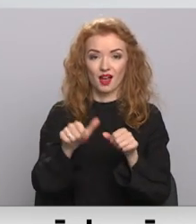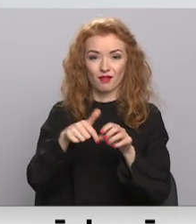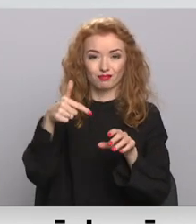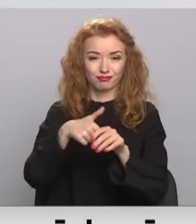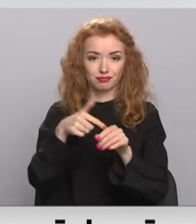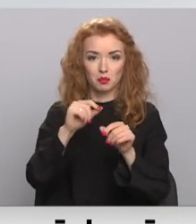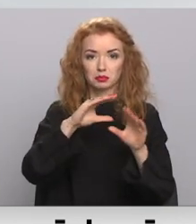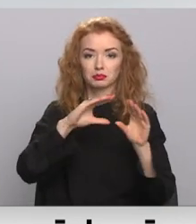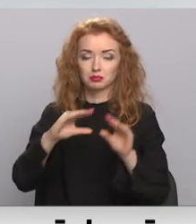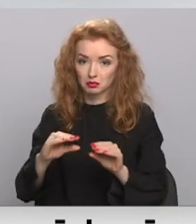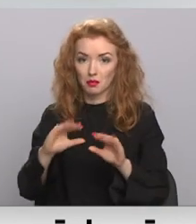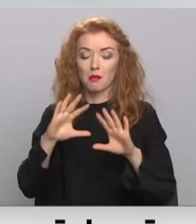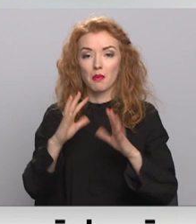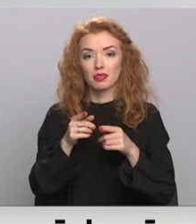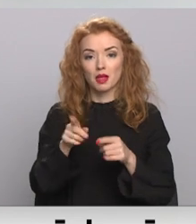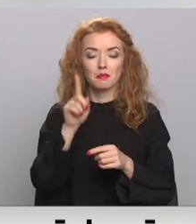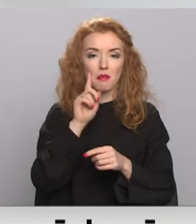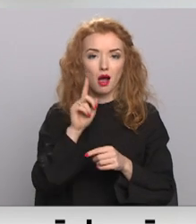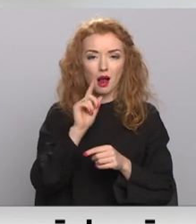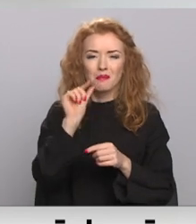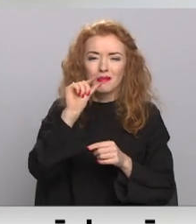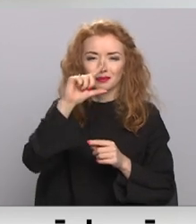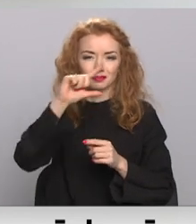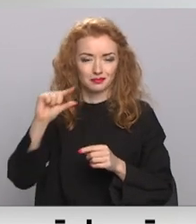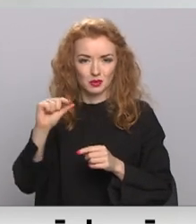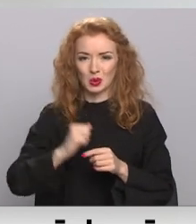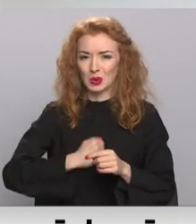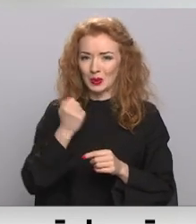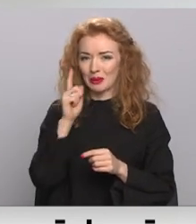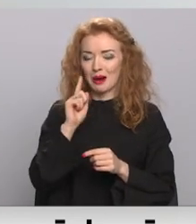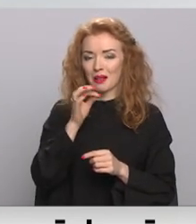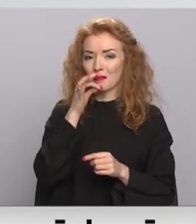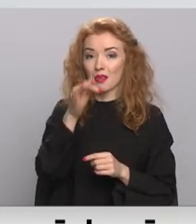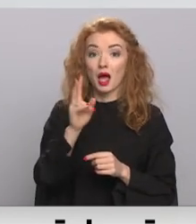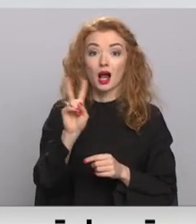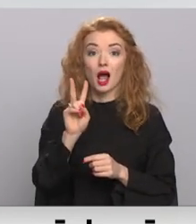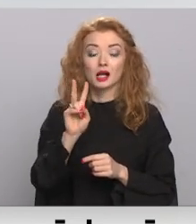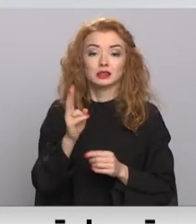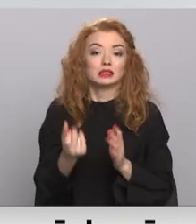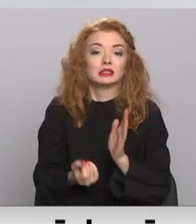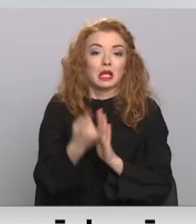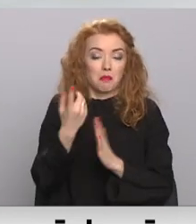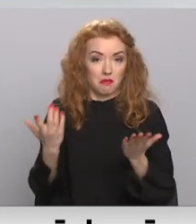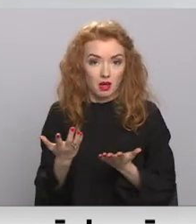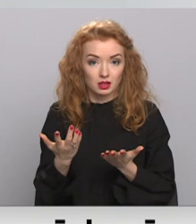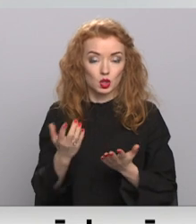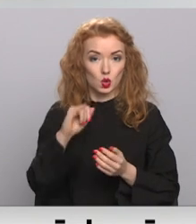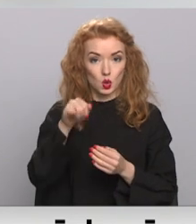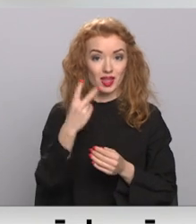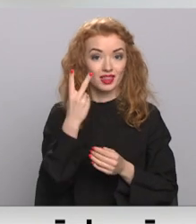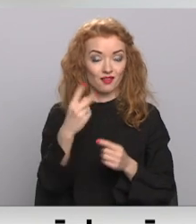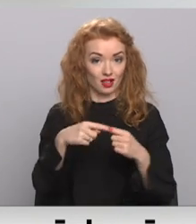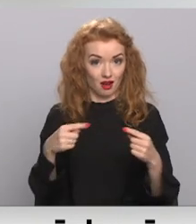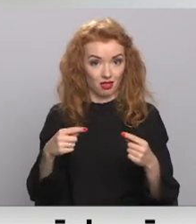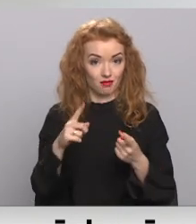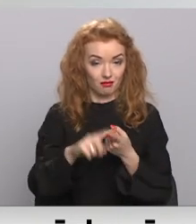samazinājies. Pagaidām nedaudz samazinājies. Tur grūti pagaidām komentēt, kas tam ir par iemesmu. Jo ir divas lietas.